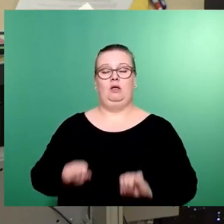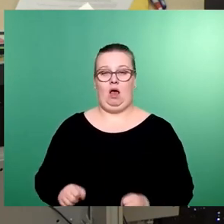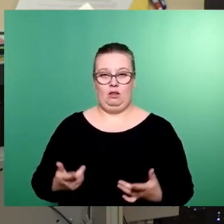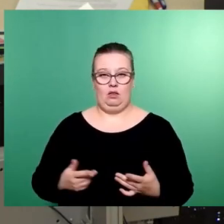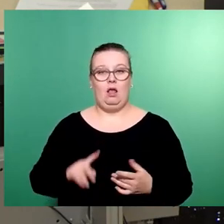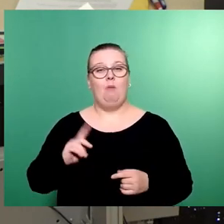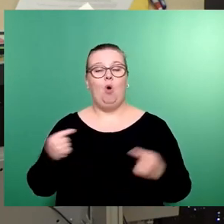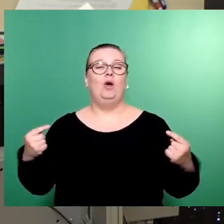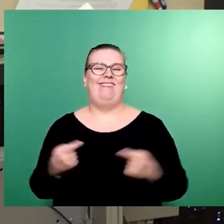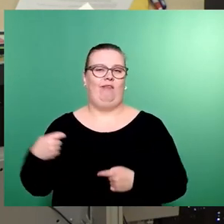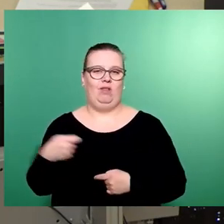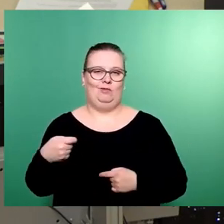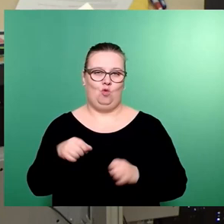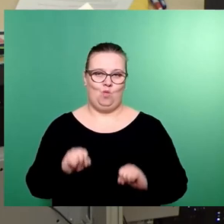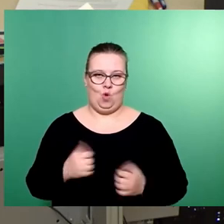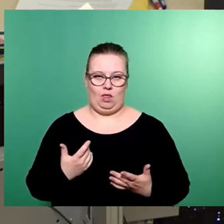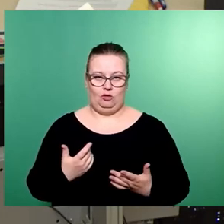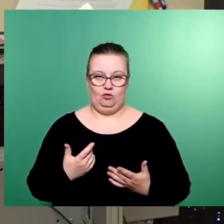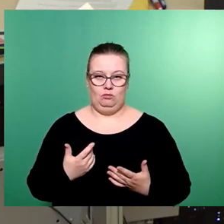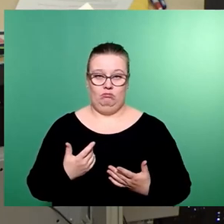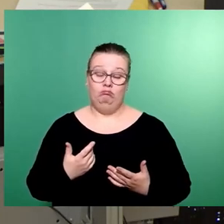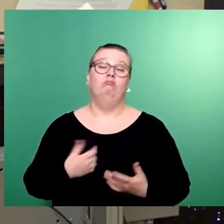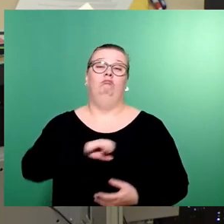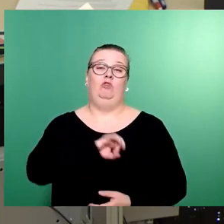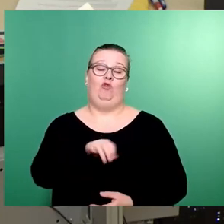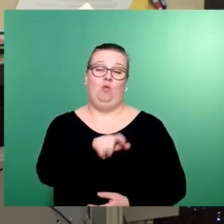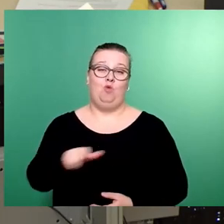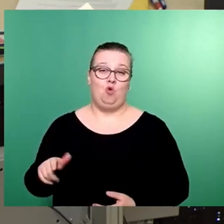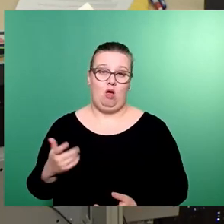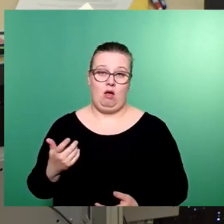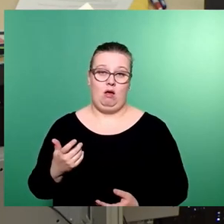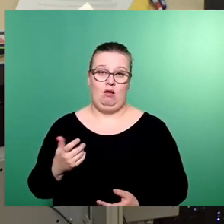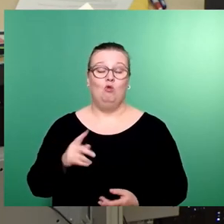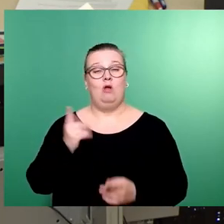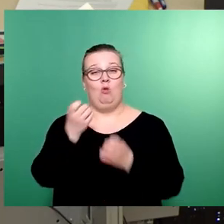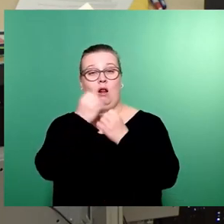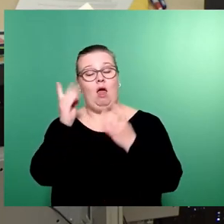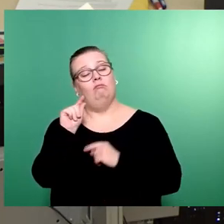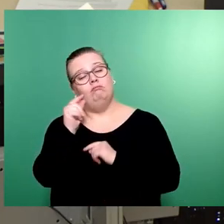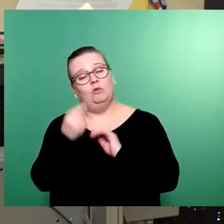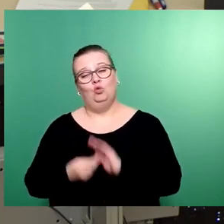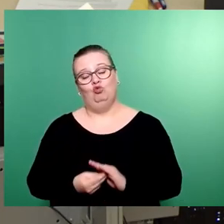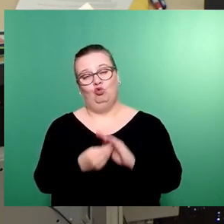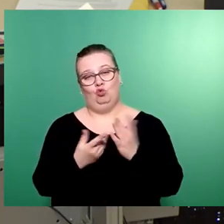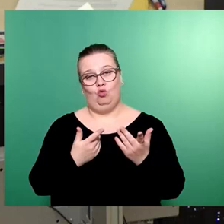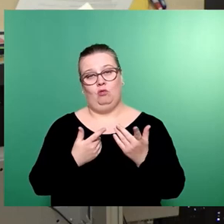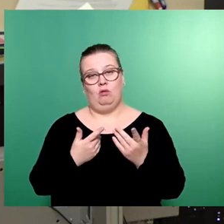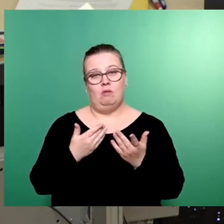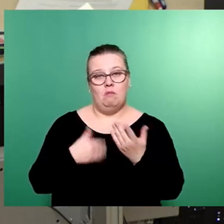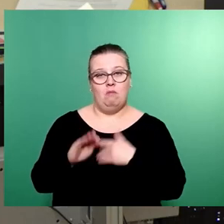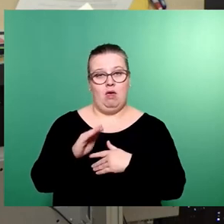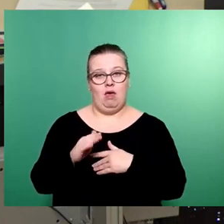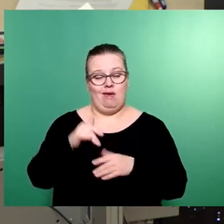gegenfinanziert werden. Ein gutes Zeichen für die Bürgerschaft und auch eine kleine Hilfe für die Wiederbelebung der